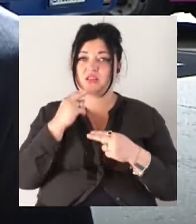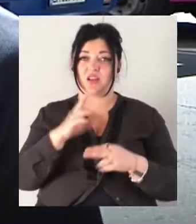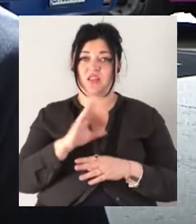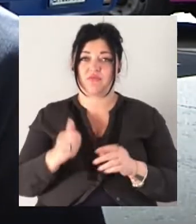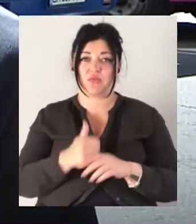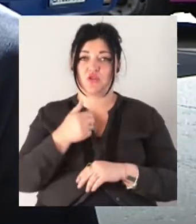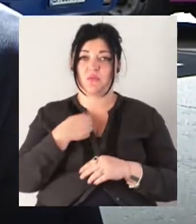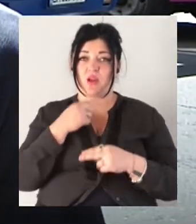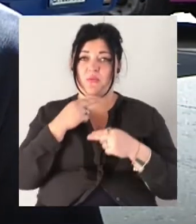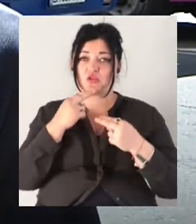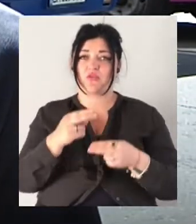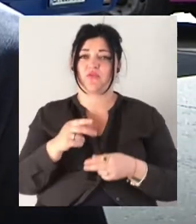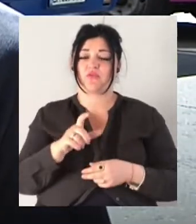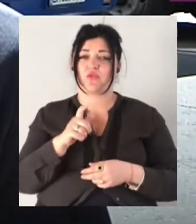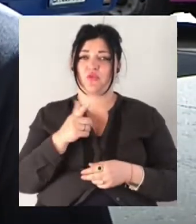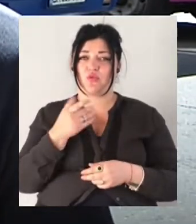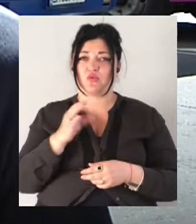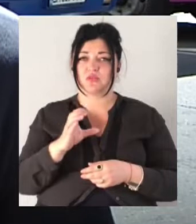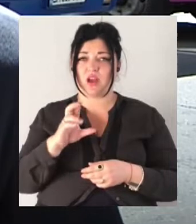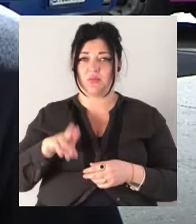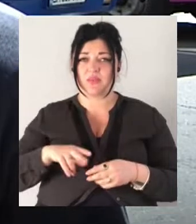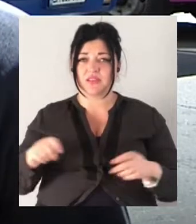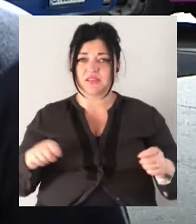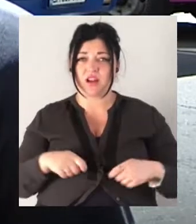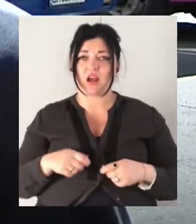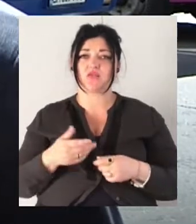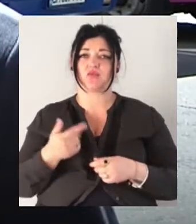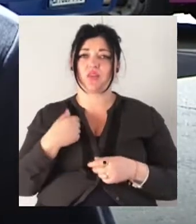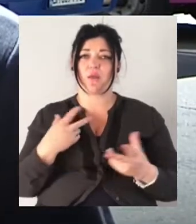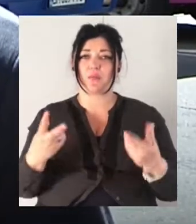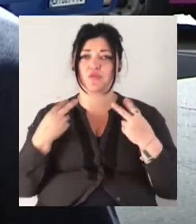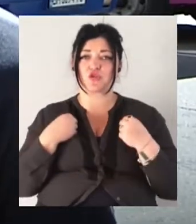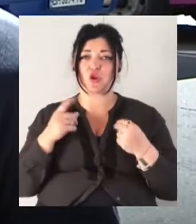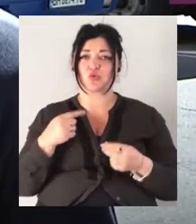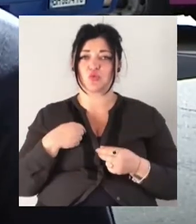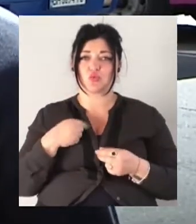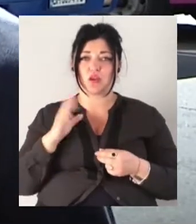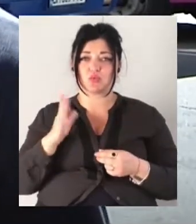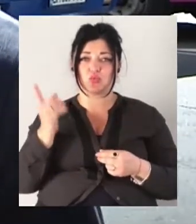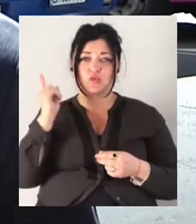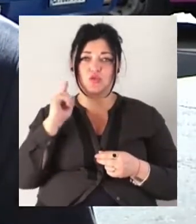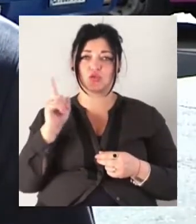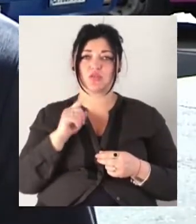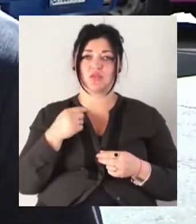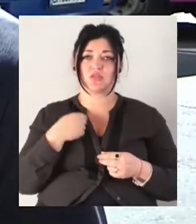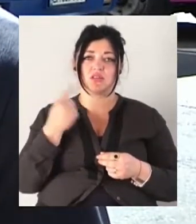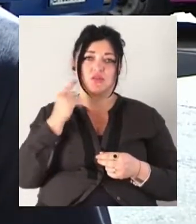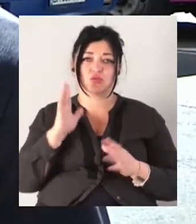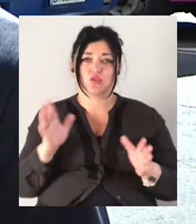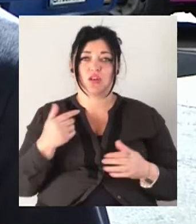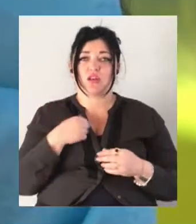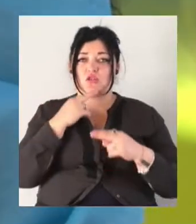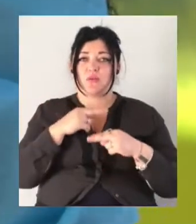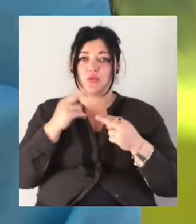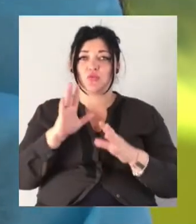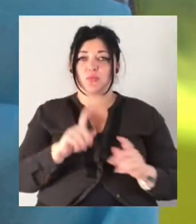госадміністрації, нам обіцяли, що нас буде вислушано, нас вислушали, що наше звернути буде передано